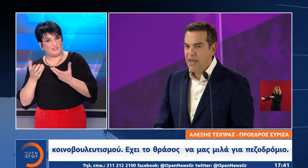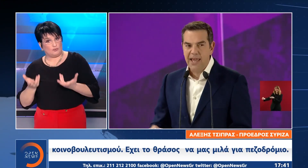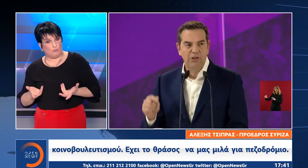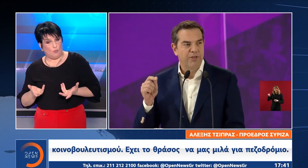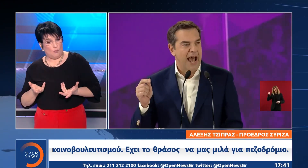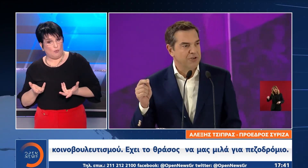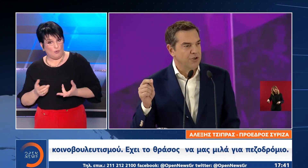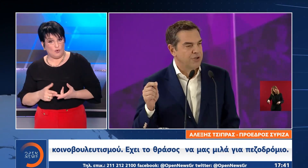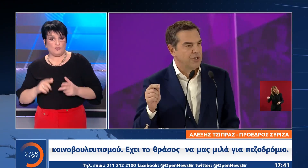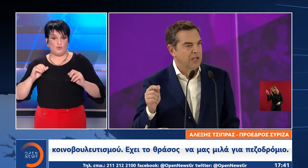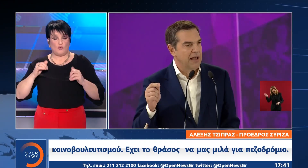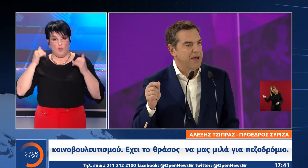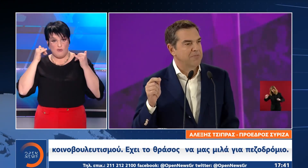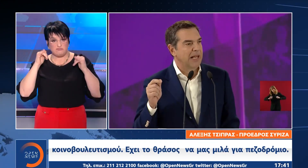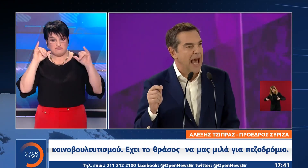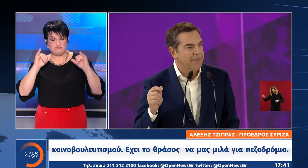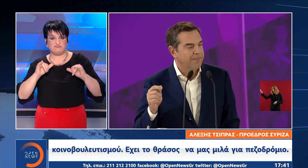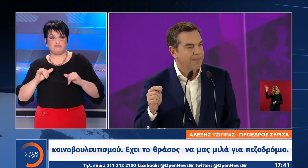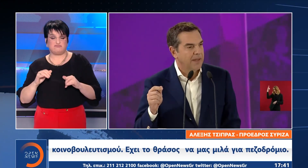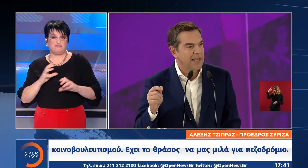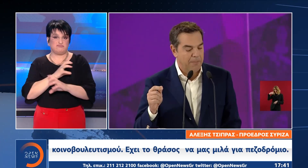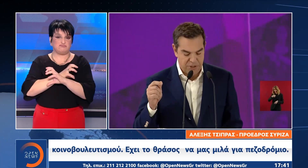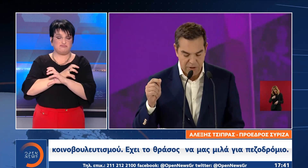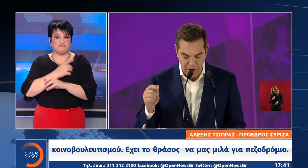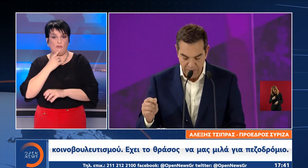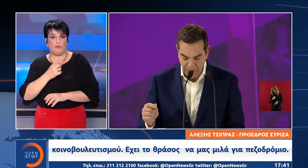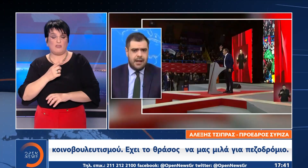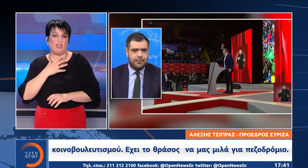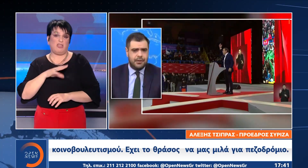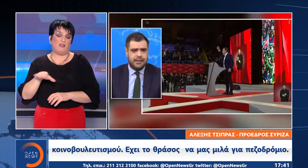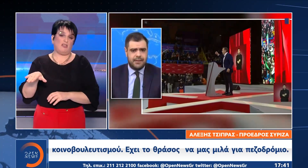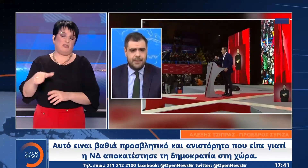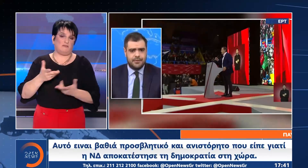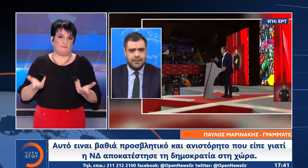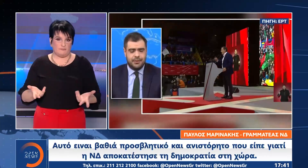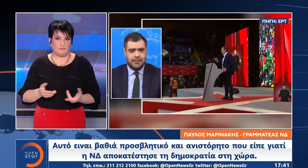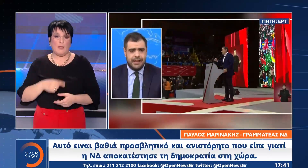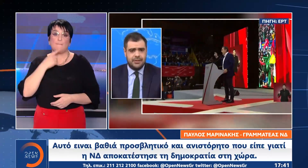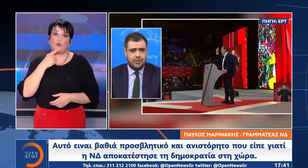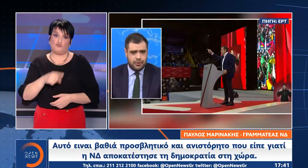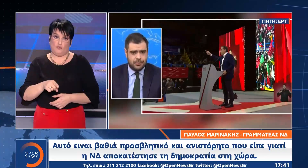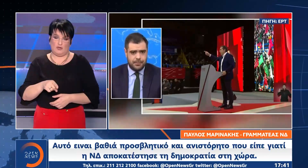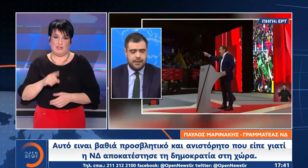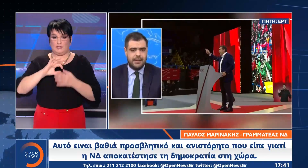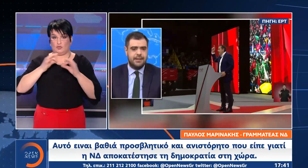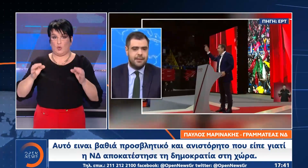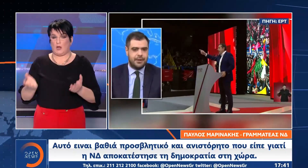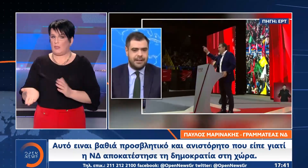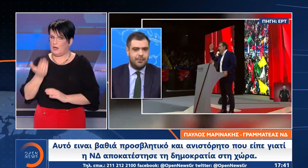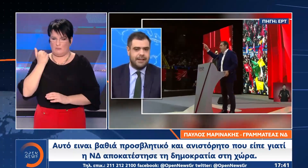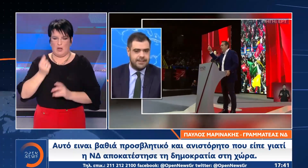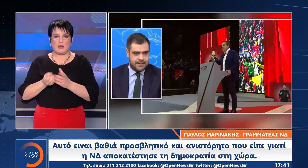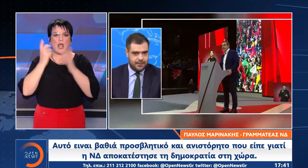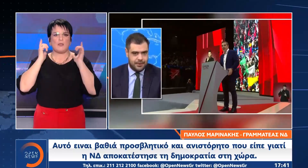και έχει το θράσος να μας μιλά για πεζοδρόμια. Αυτό είναι και βαθιά προσβλητικό και ανιστόριτο που είπε για τη νέα